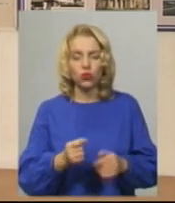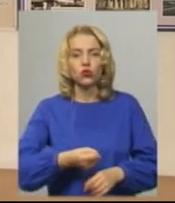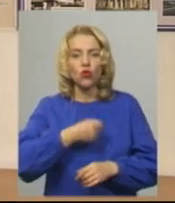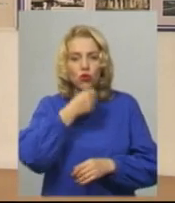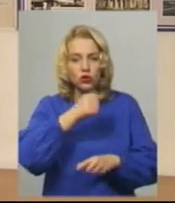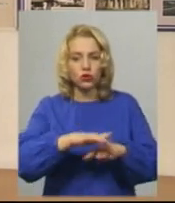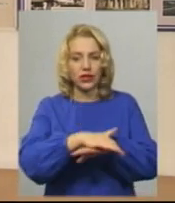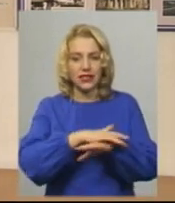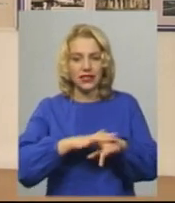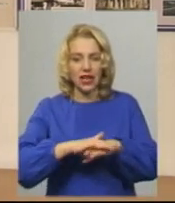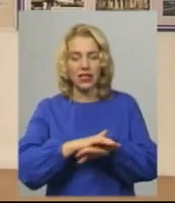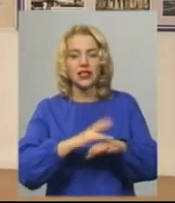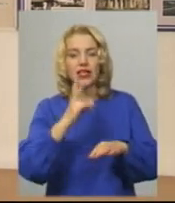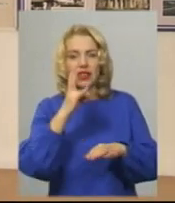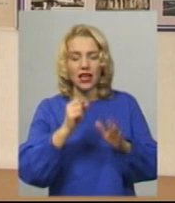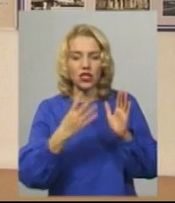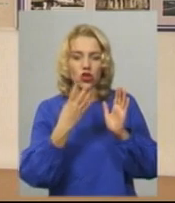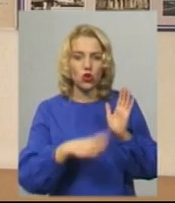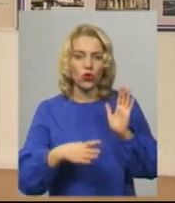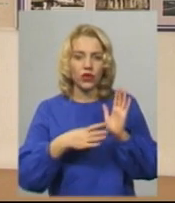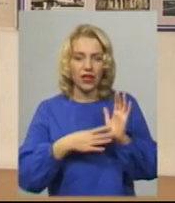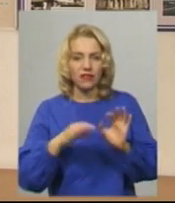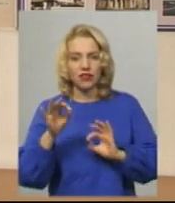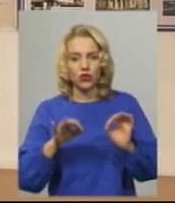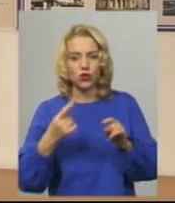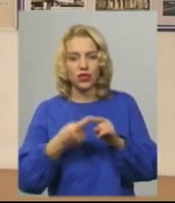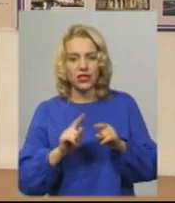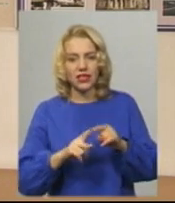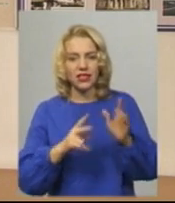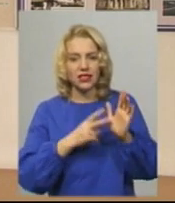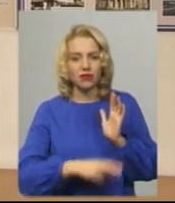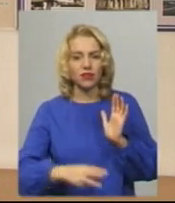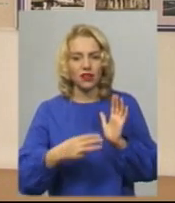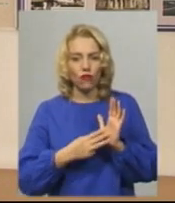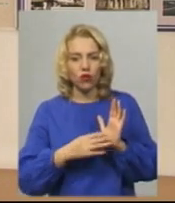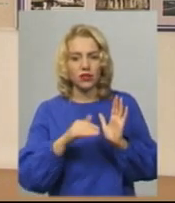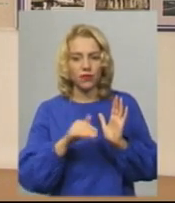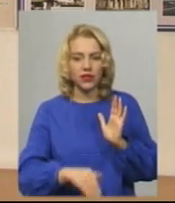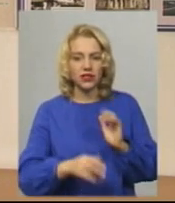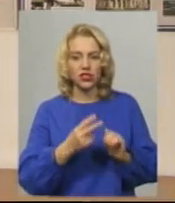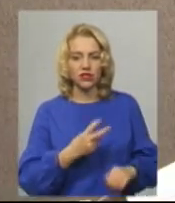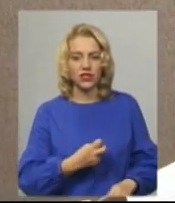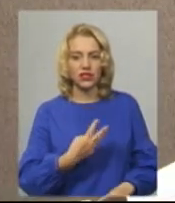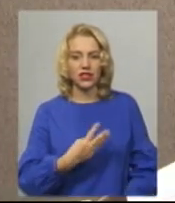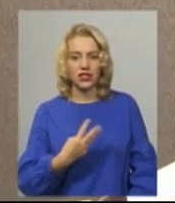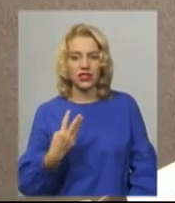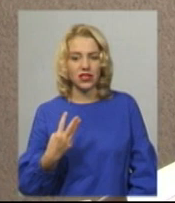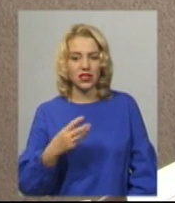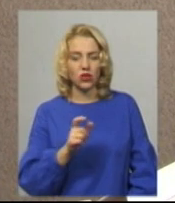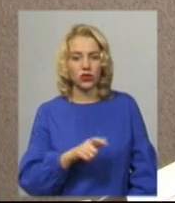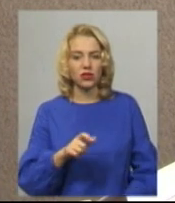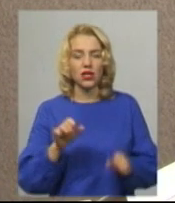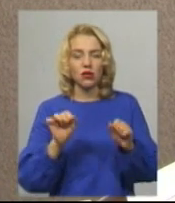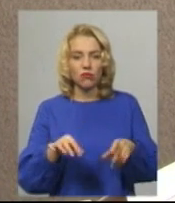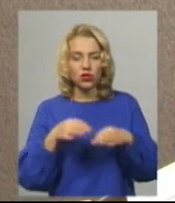населення на 49%. Це 78 тисяч 233 людини. Можна сказати